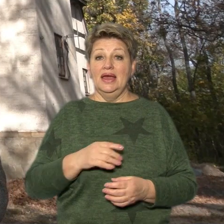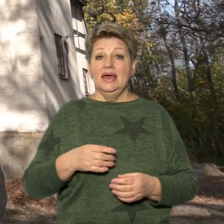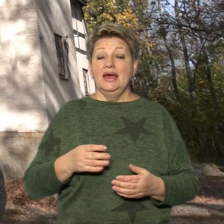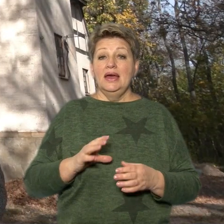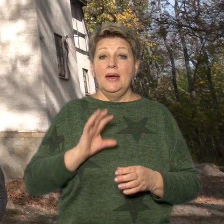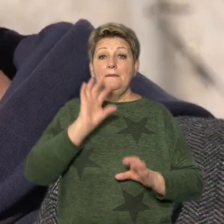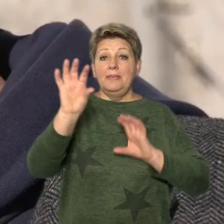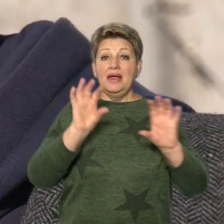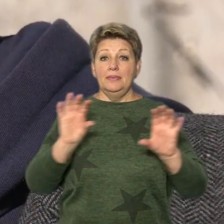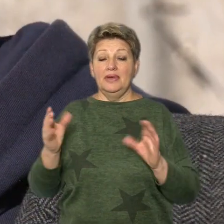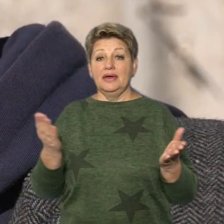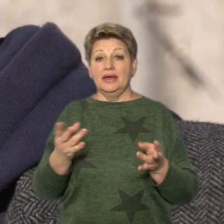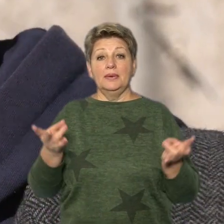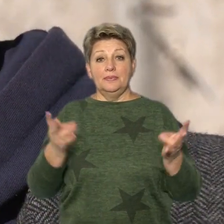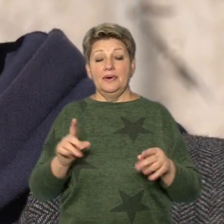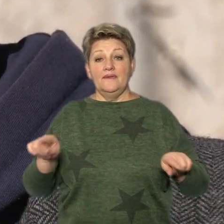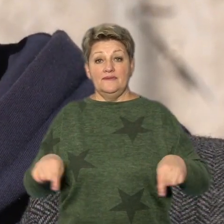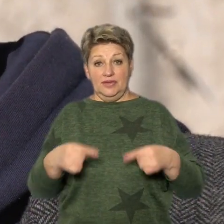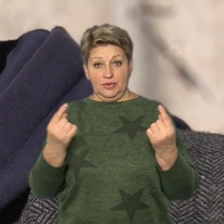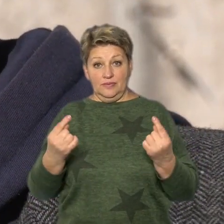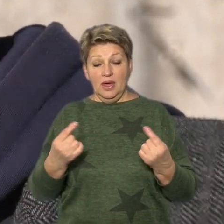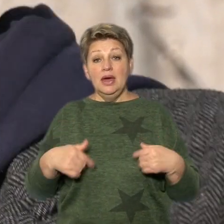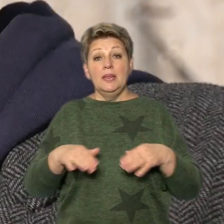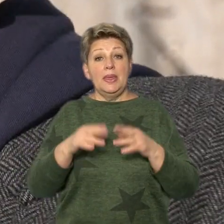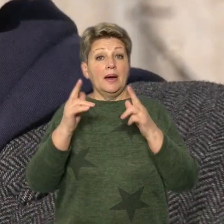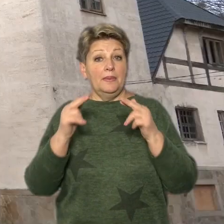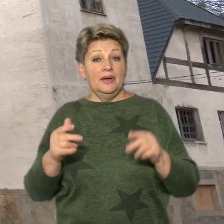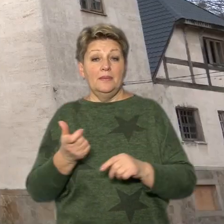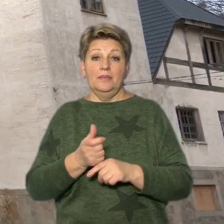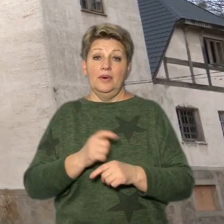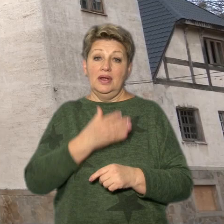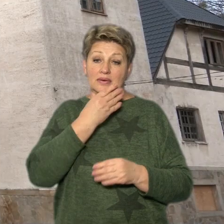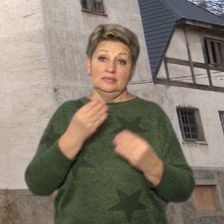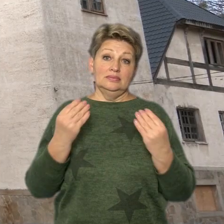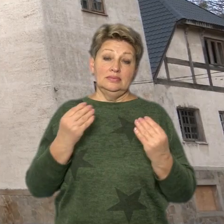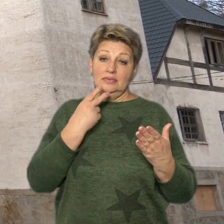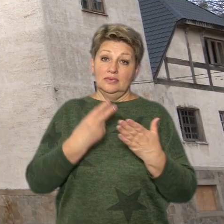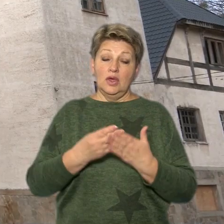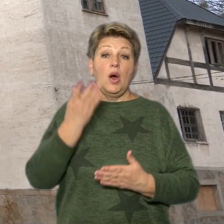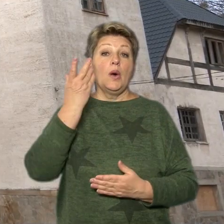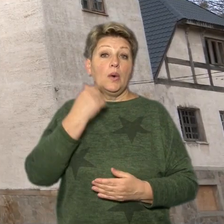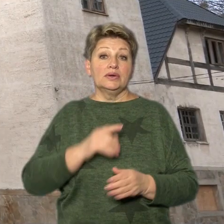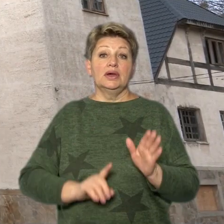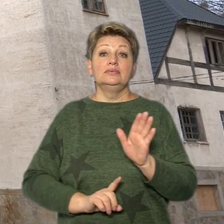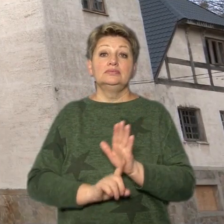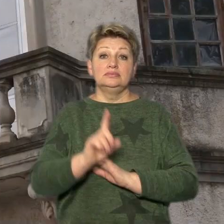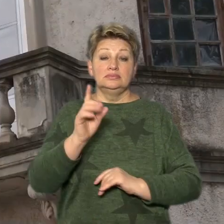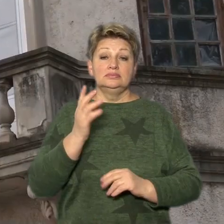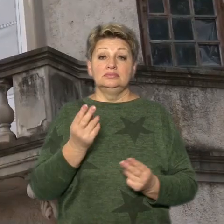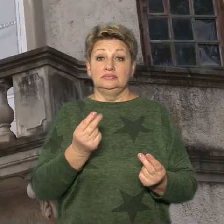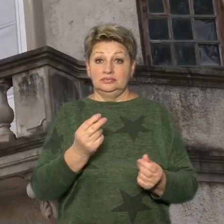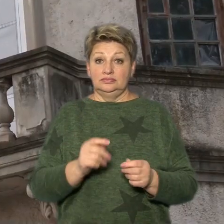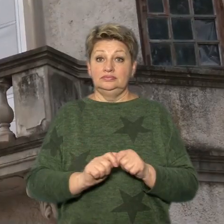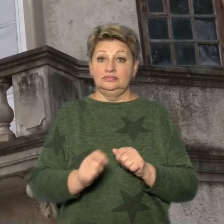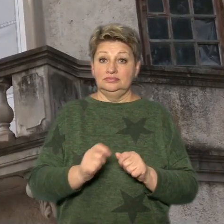які потребують свого відновлення. Так каже Анатолій Ізотов, палац має більш естетичний вигляд. А коли реставратори матимуть достатньо коштів, то ці